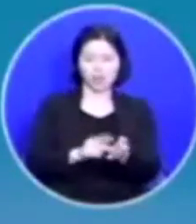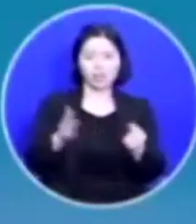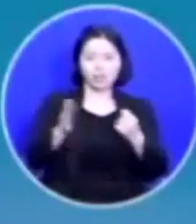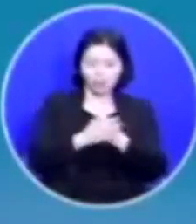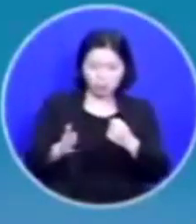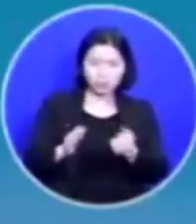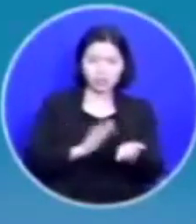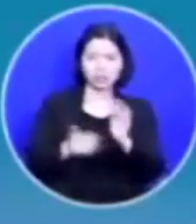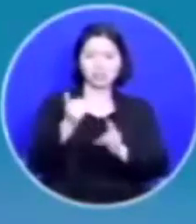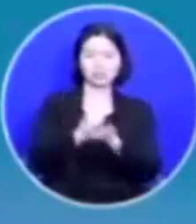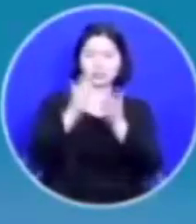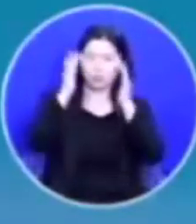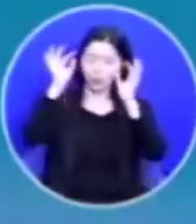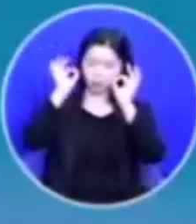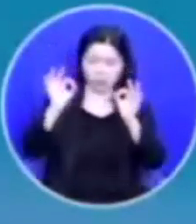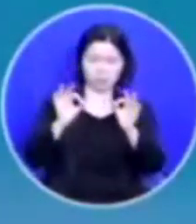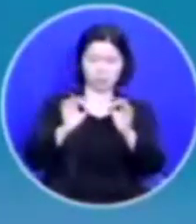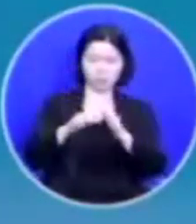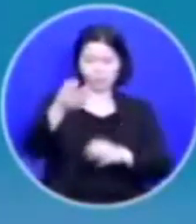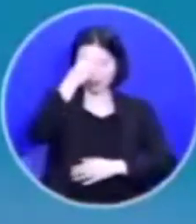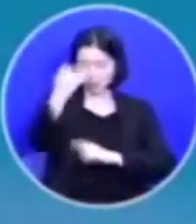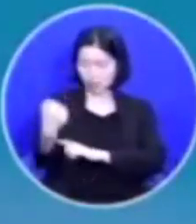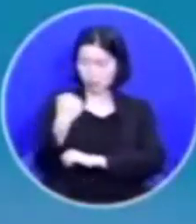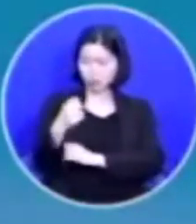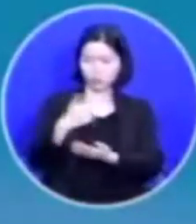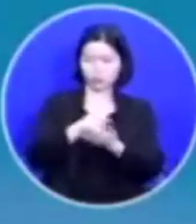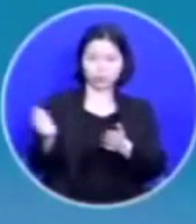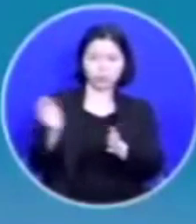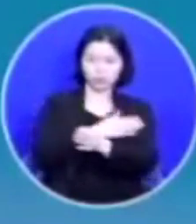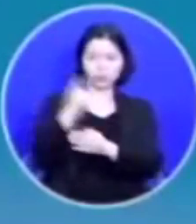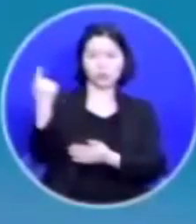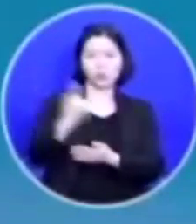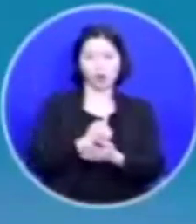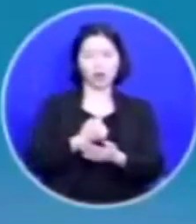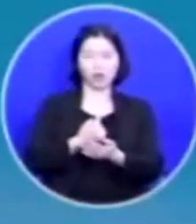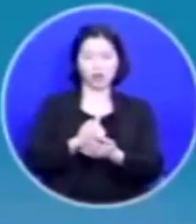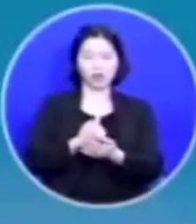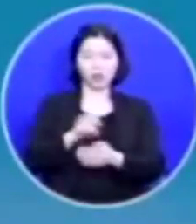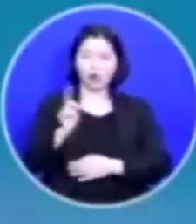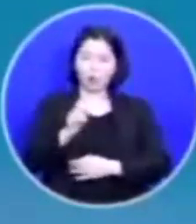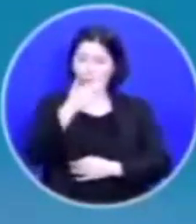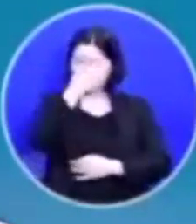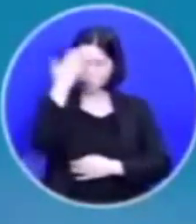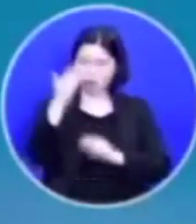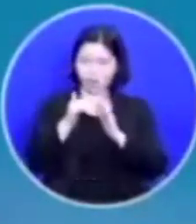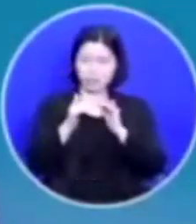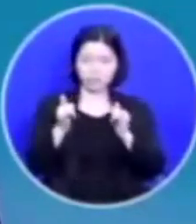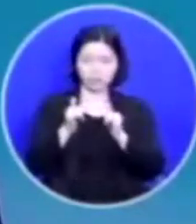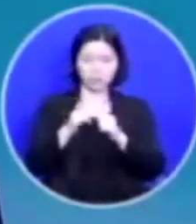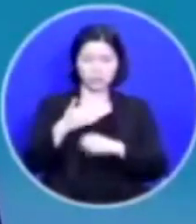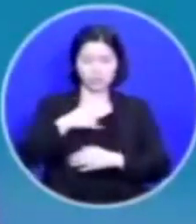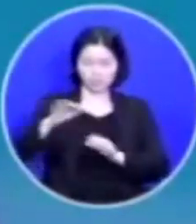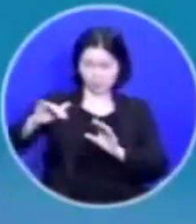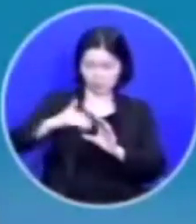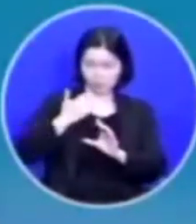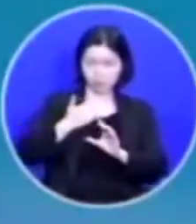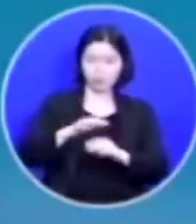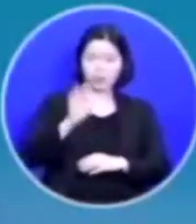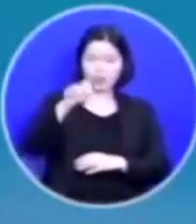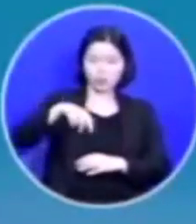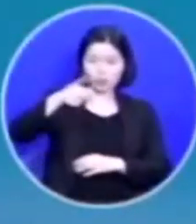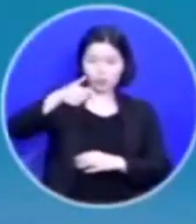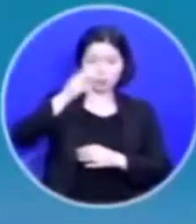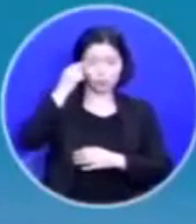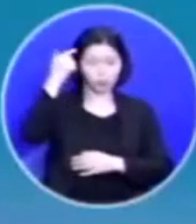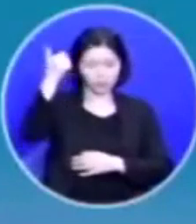것입니다 능력은 주님으로부터 오는 것입니다 어느 한 청년이 제게 메일을 보내왔습니다 유기성 목사님